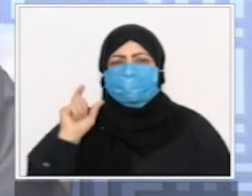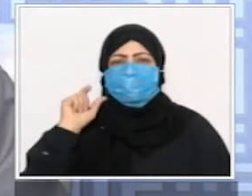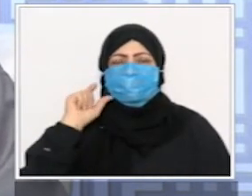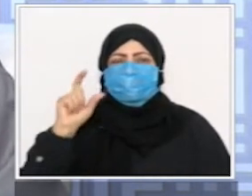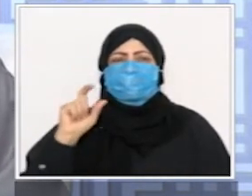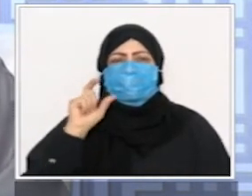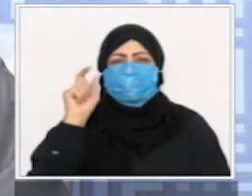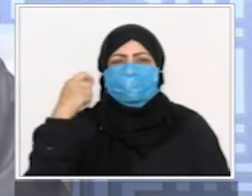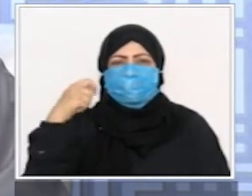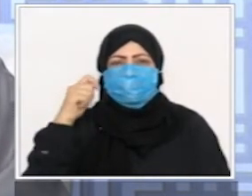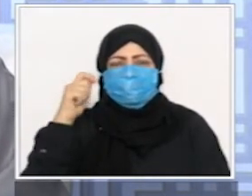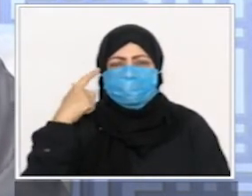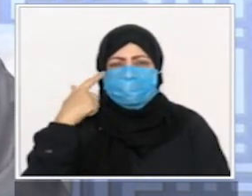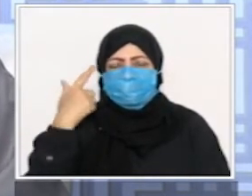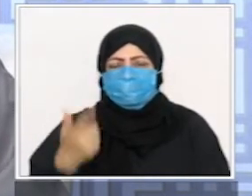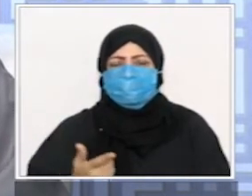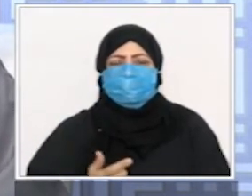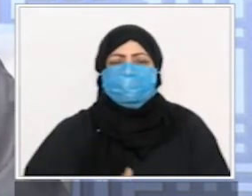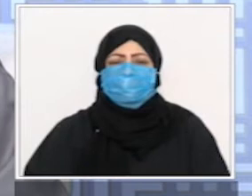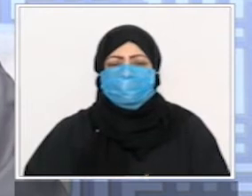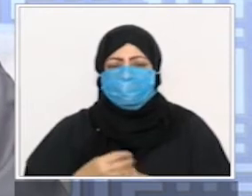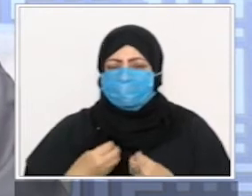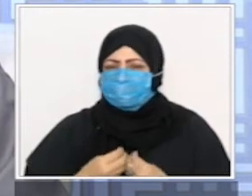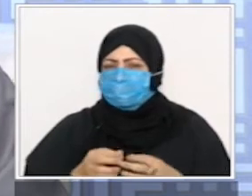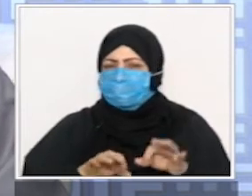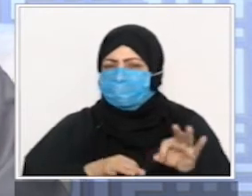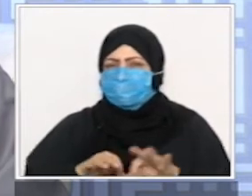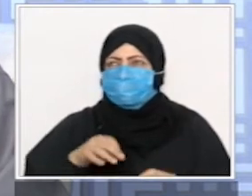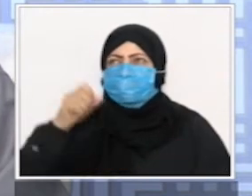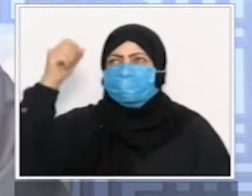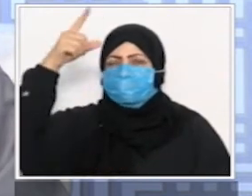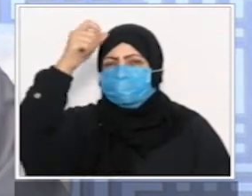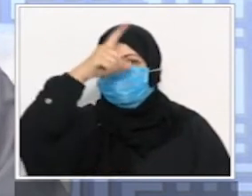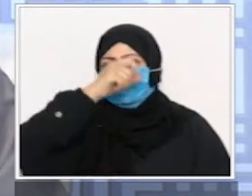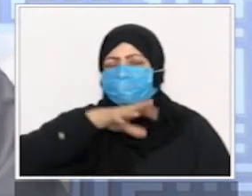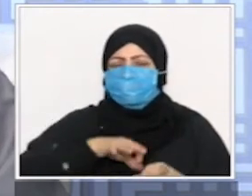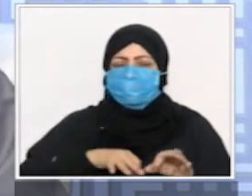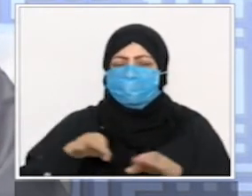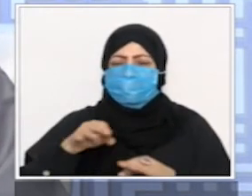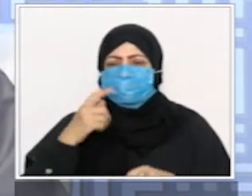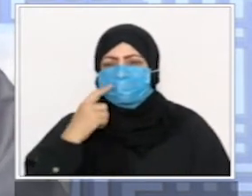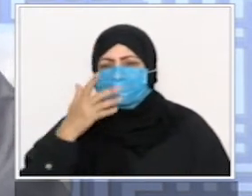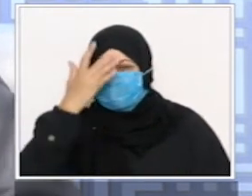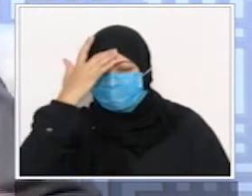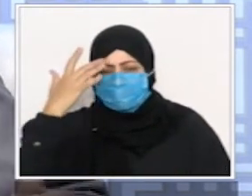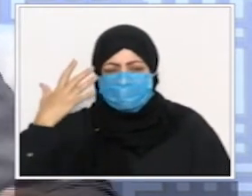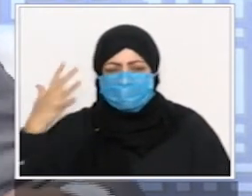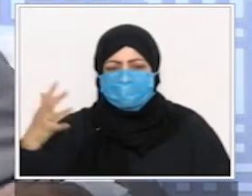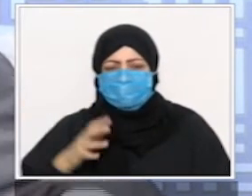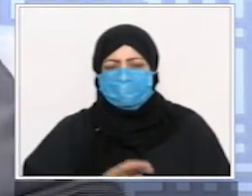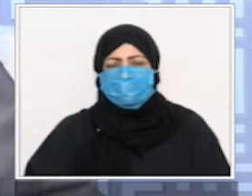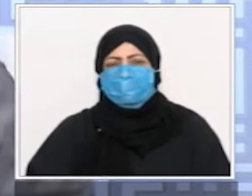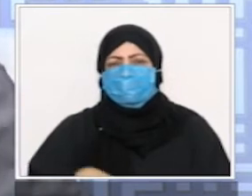مهندسين ومهندسون وكان معهم فضيلة العلامة الشيخ رفيدة رحمه الله وهم من علماء ليبيا